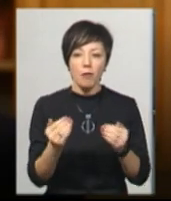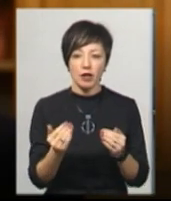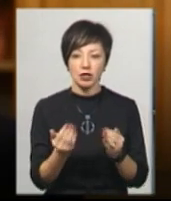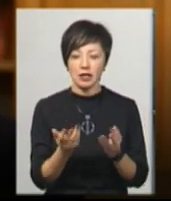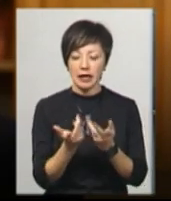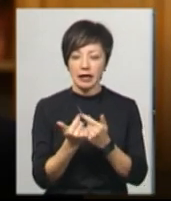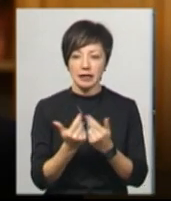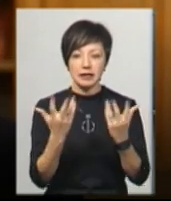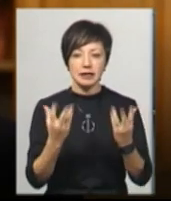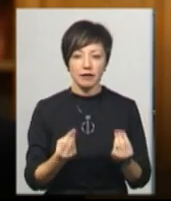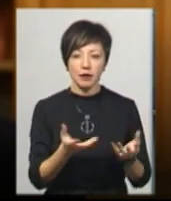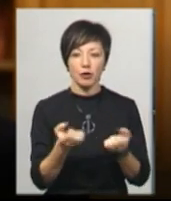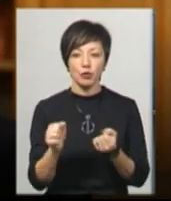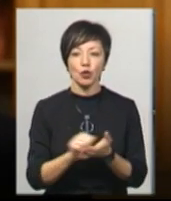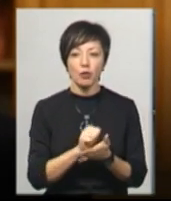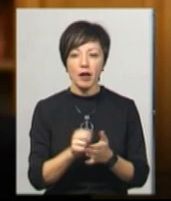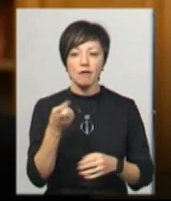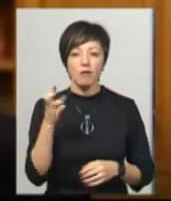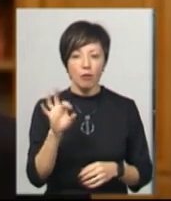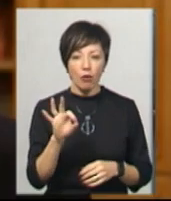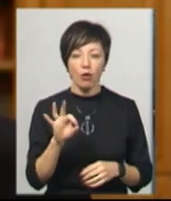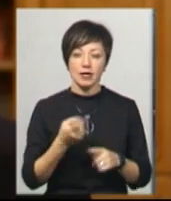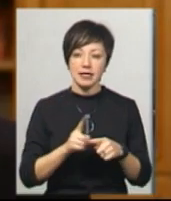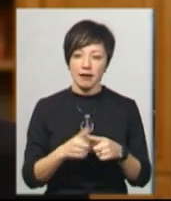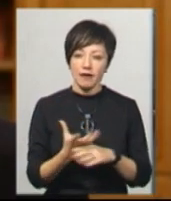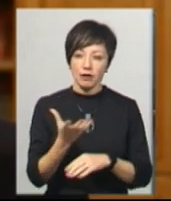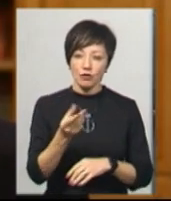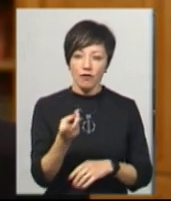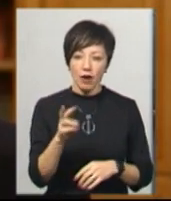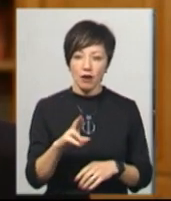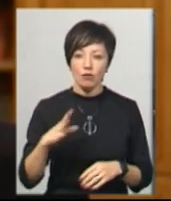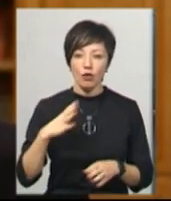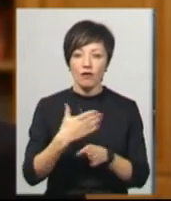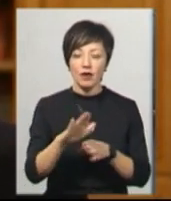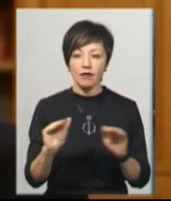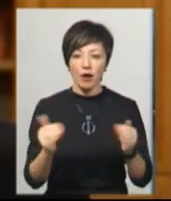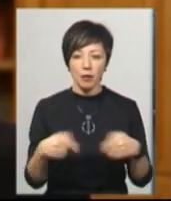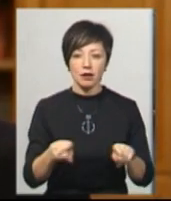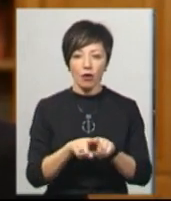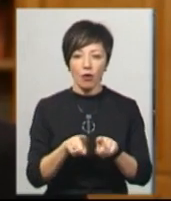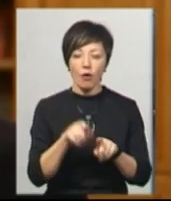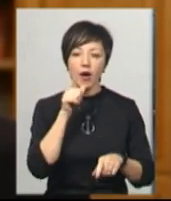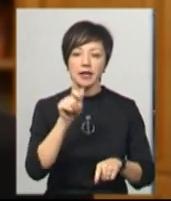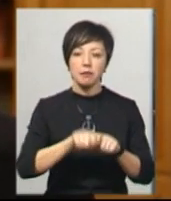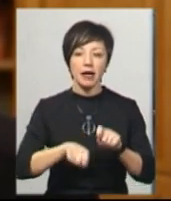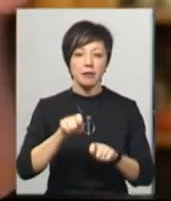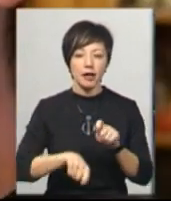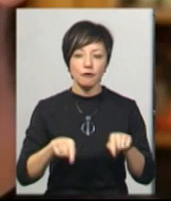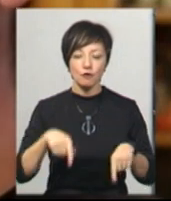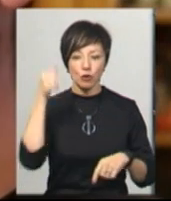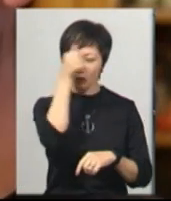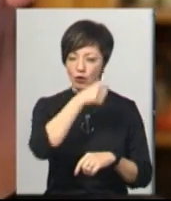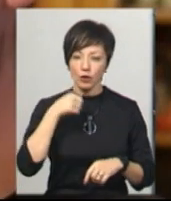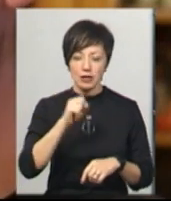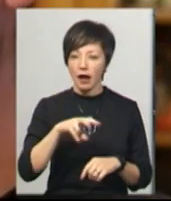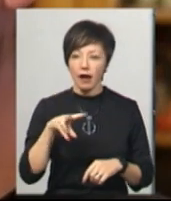днів і взагалі на прийом документів, тому що це фінансування було виділено в рамках такого певного експерименту в цьому році.